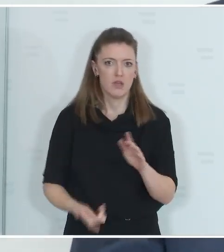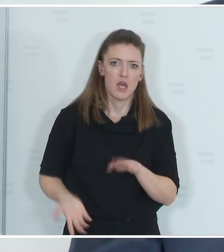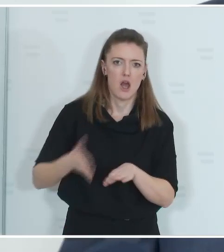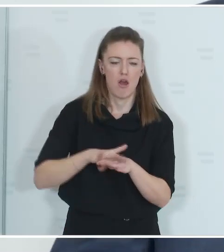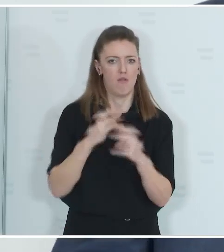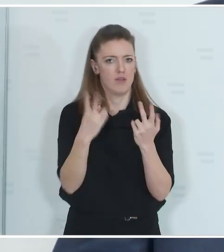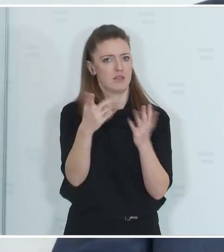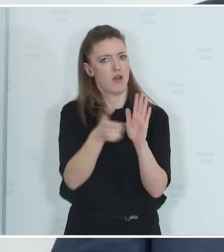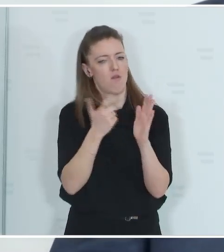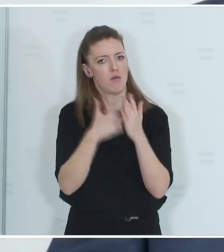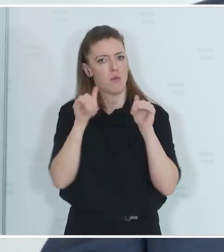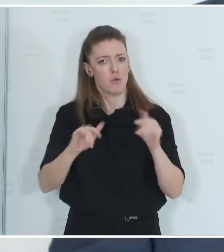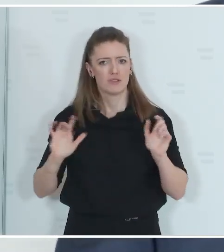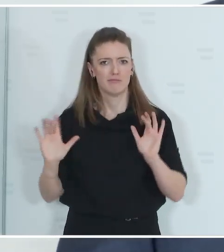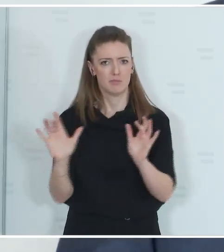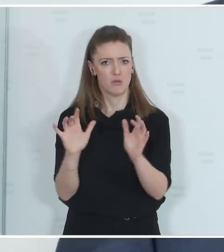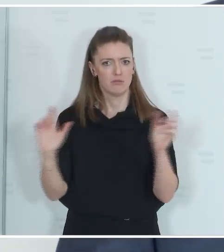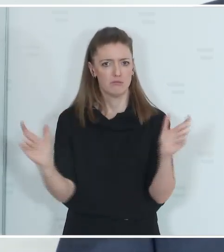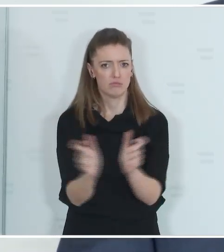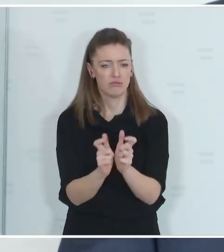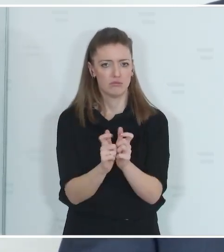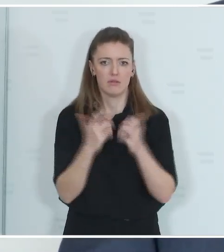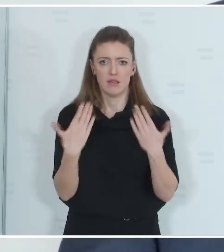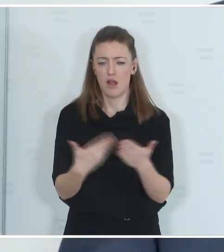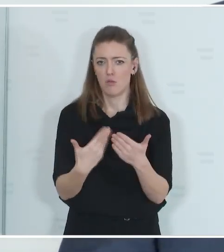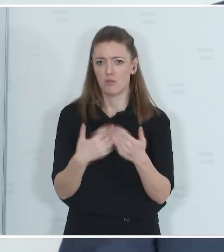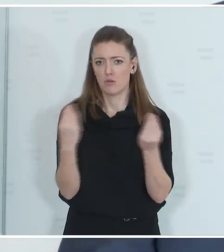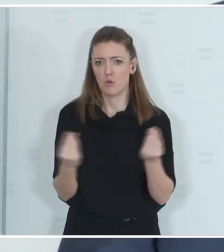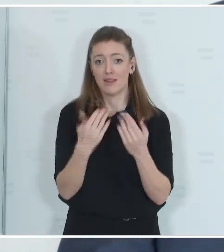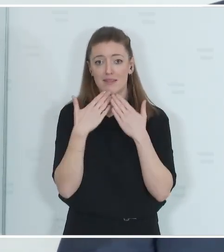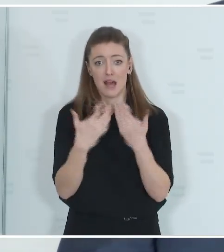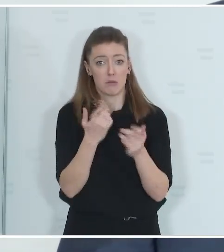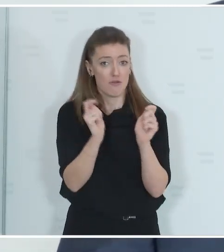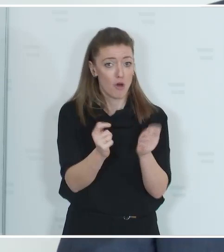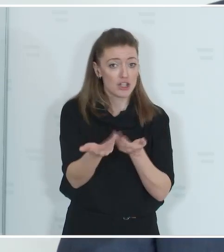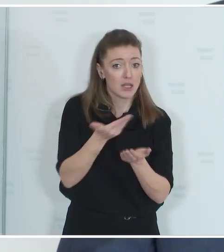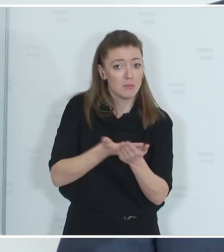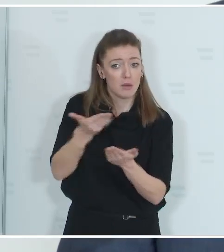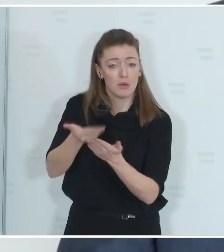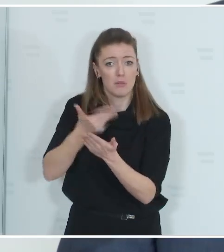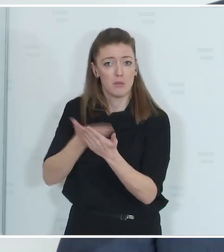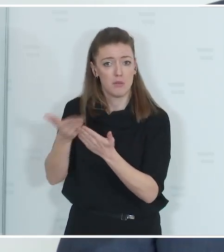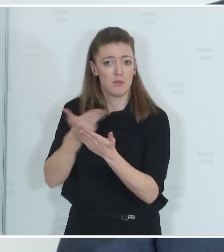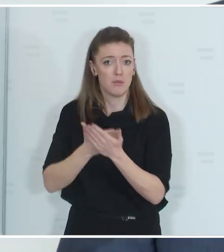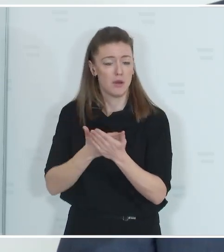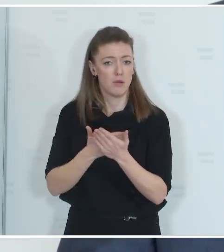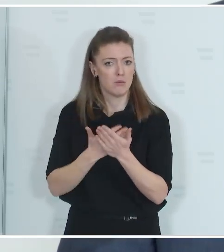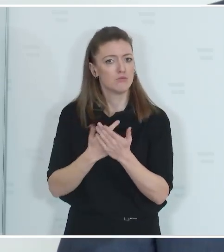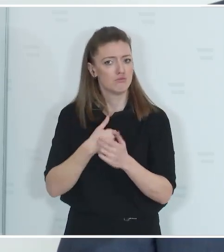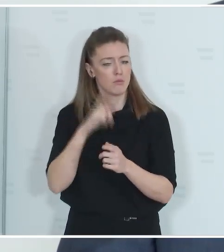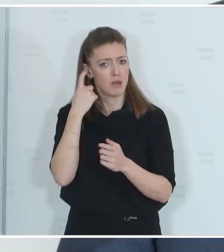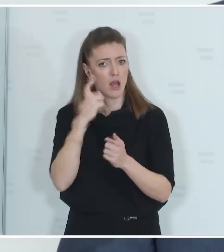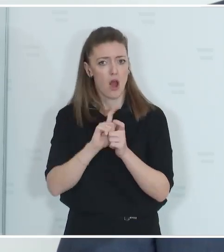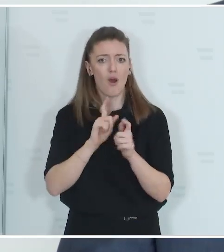wir zu bewältigen haben. Und daher bin ich dankbar für alle Vorschläge, die hier kommen. Und ich halte sehr viel davon, dass wir illegale Migration gegen